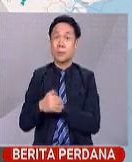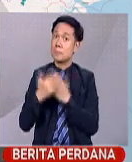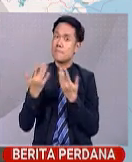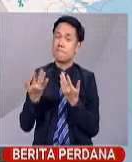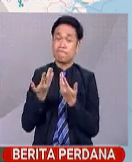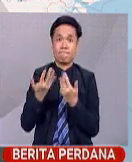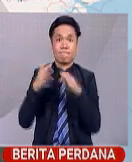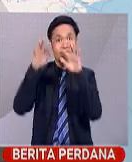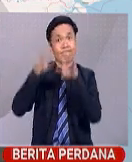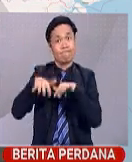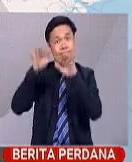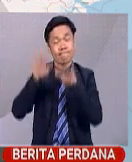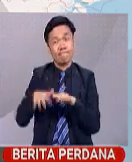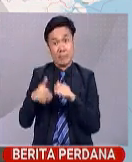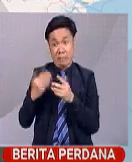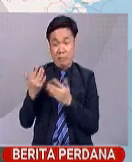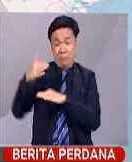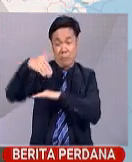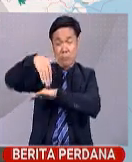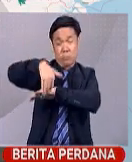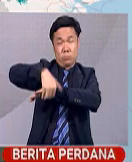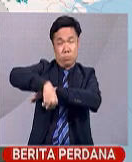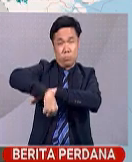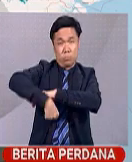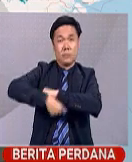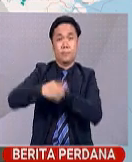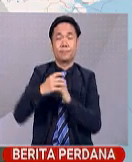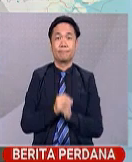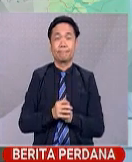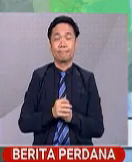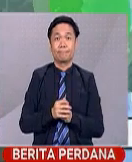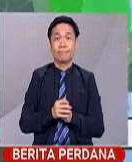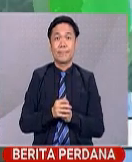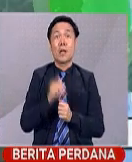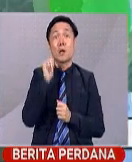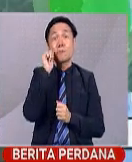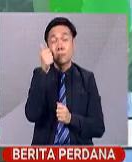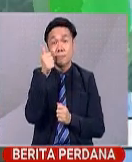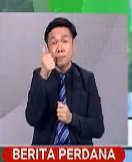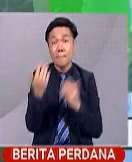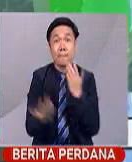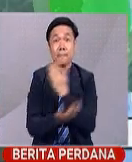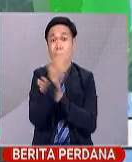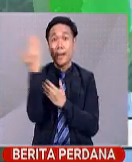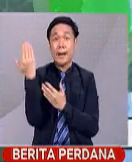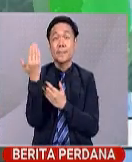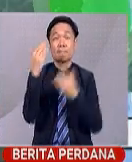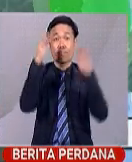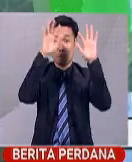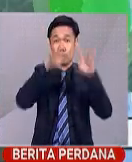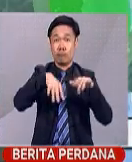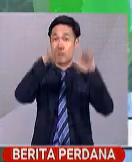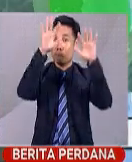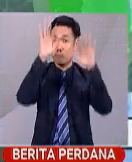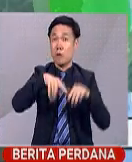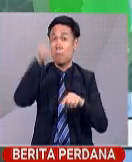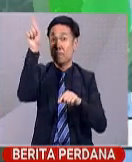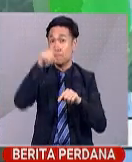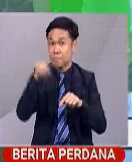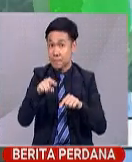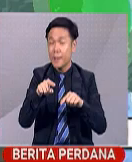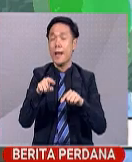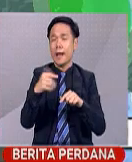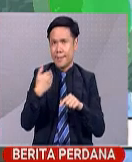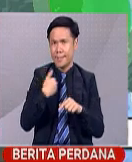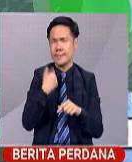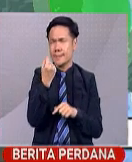berlanjutan sehingga ke lewat malam nanti. Untuk ramalan cuaca pada pagi esok, diramalkan hujan berseteribuk petir di satu